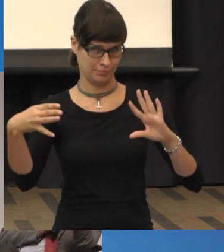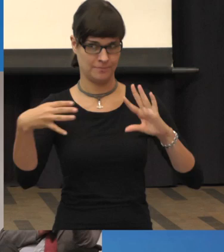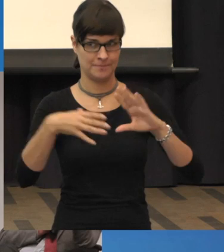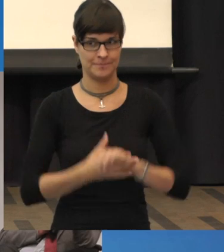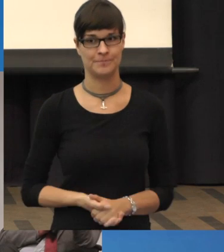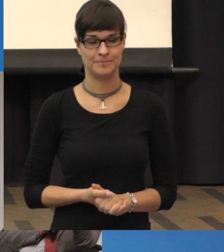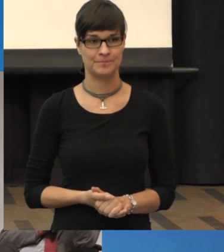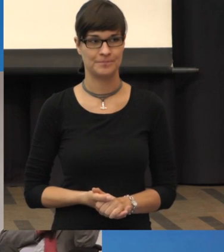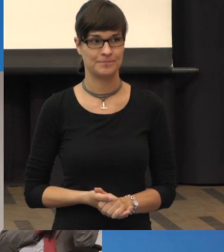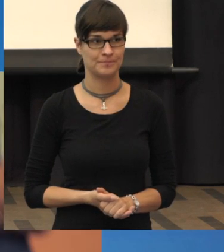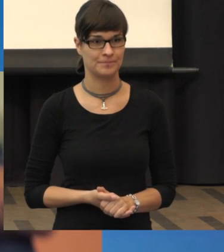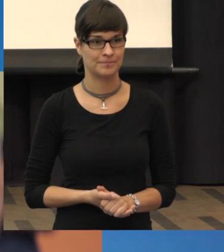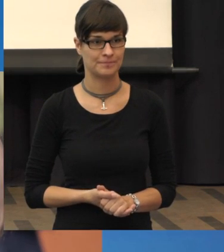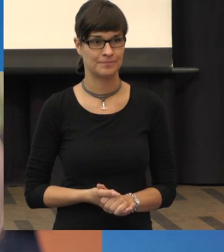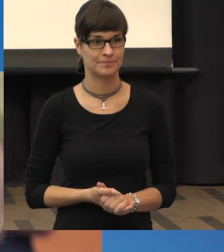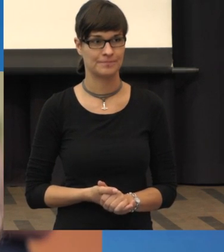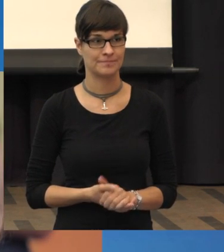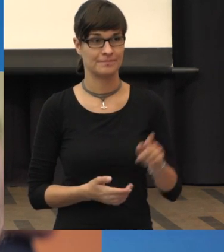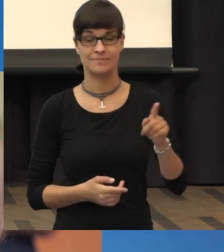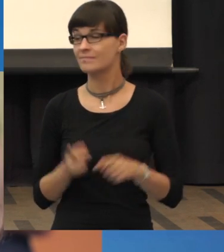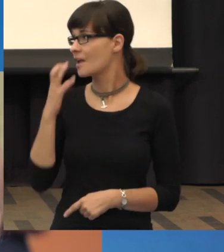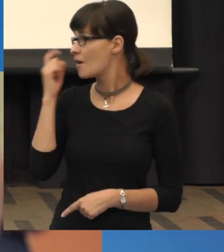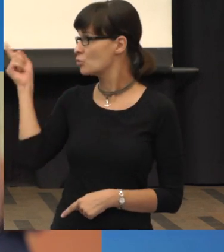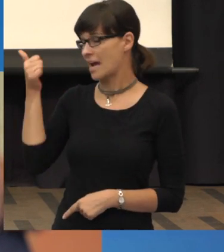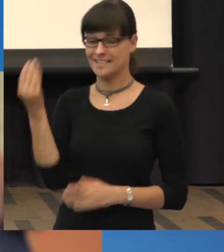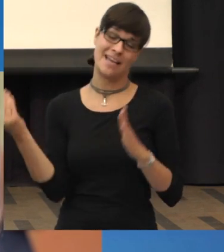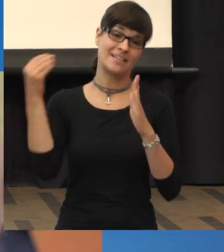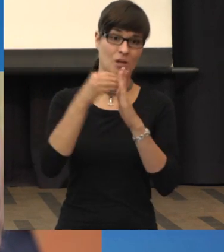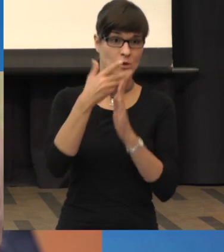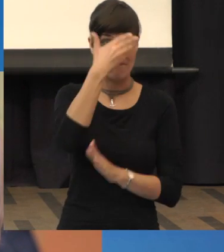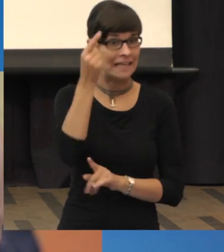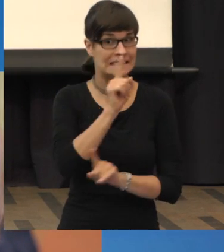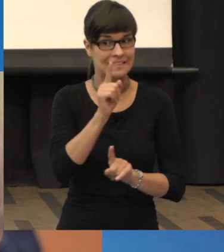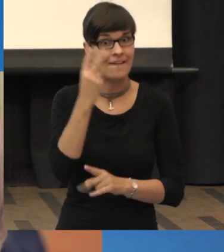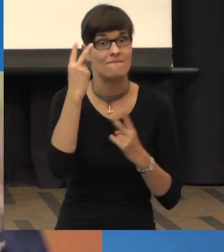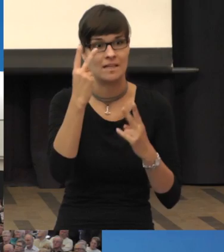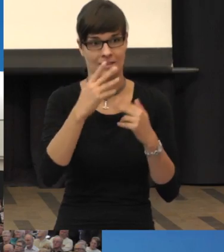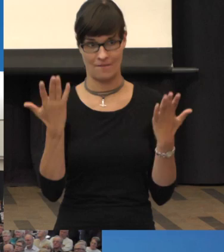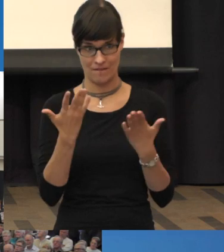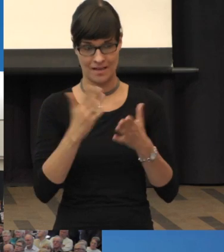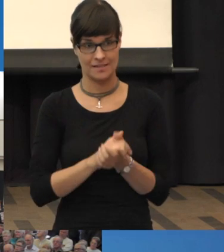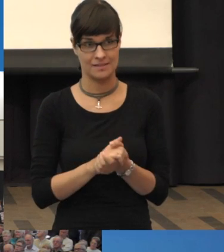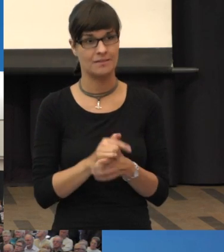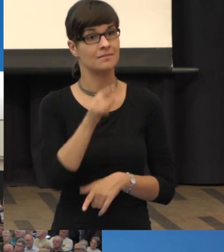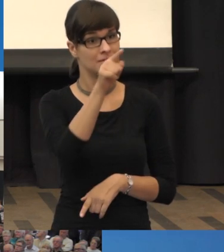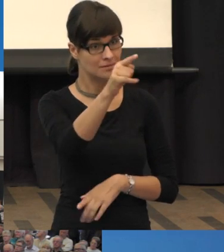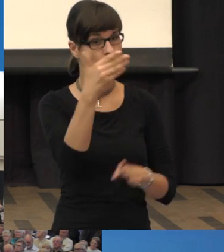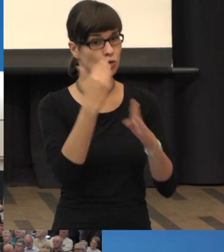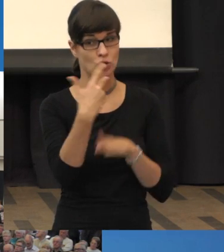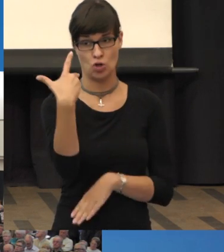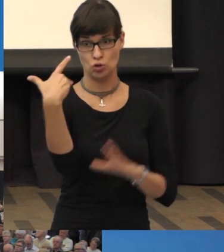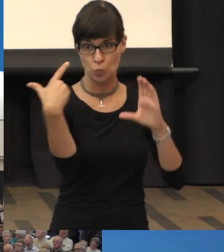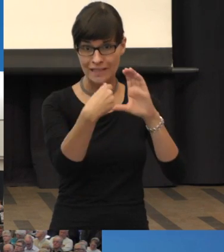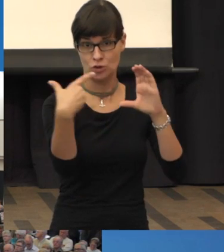Frage beantwortet, aber ich wollte noch eine Sache sagen, damit wir das nicht vergessen, weil ich das so wichtig halte. Sie haben jetzt die Spritzentherapie